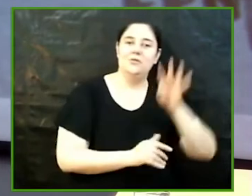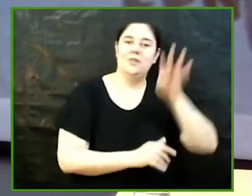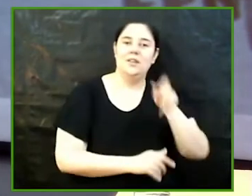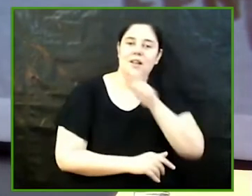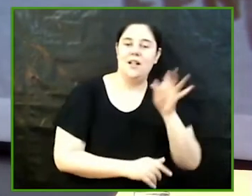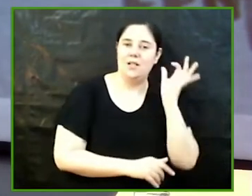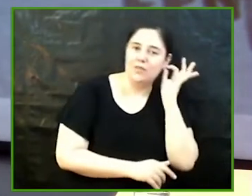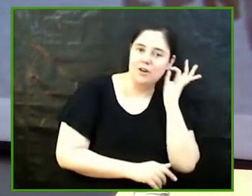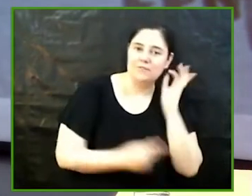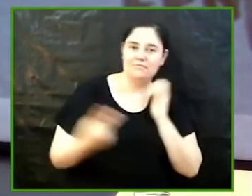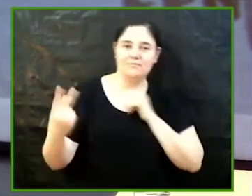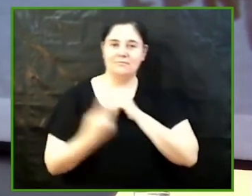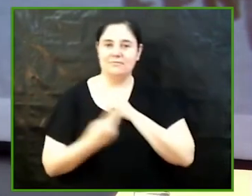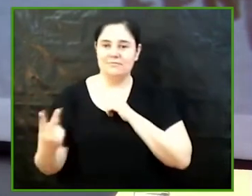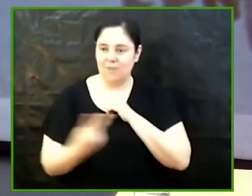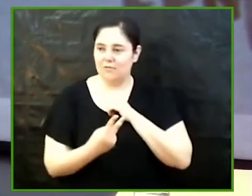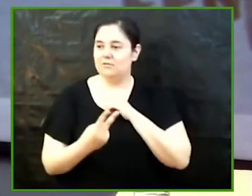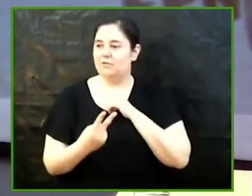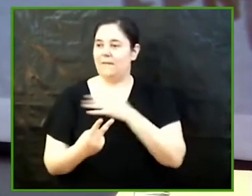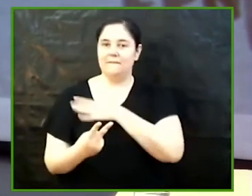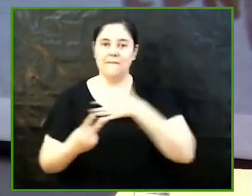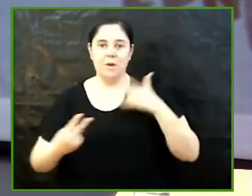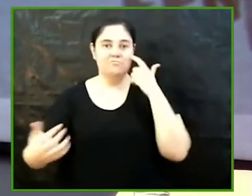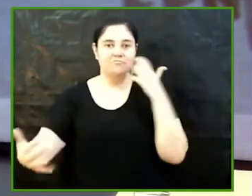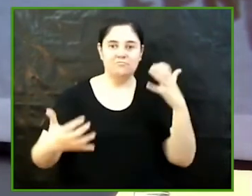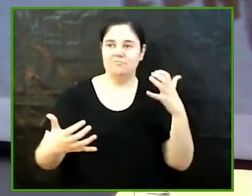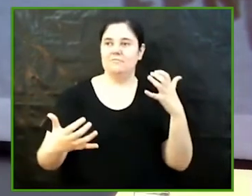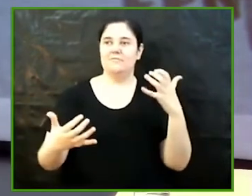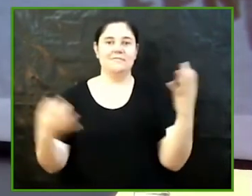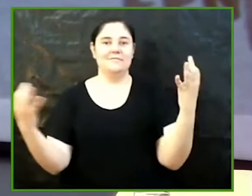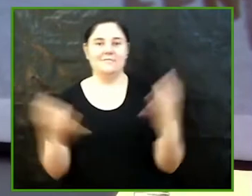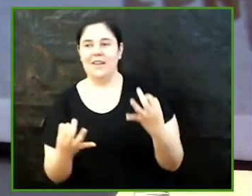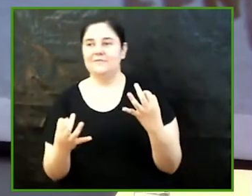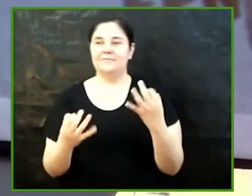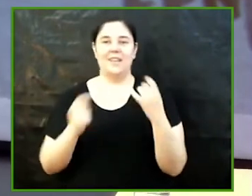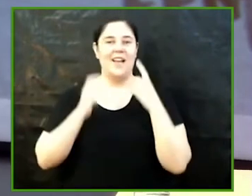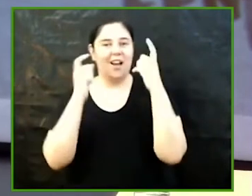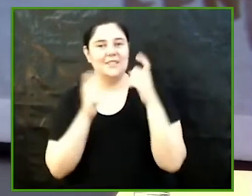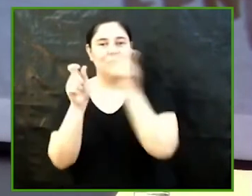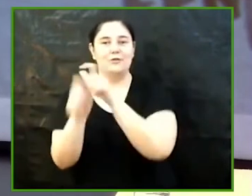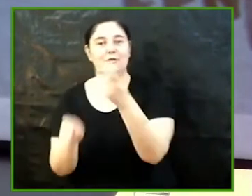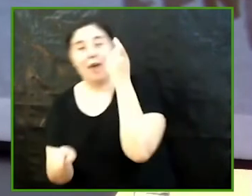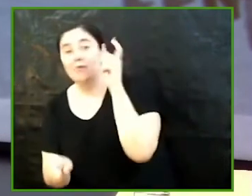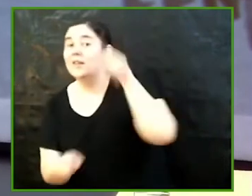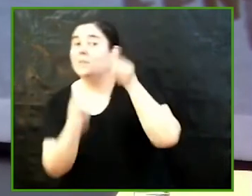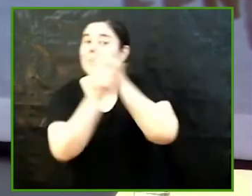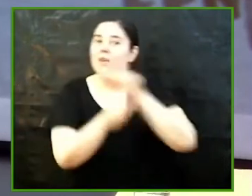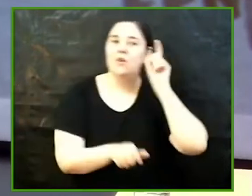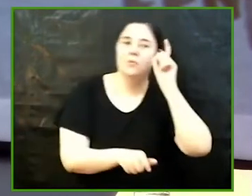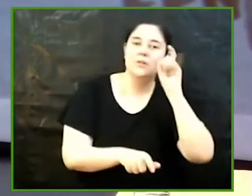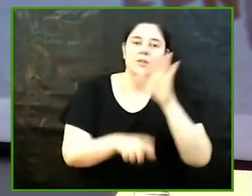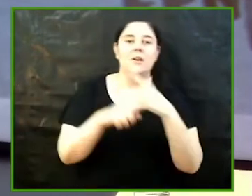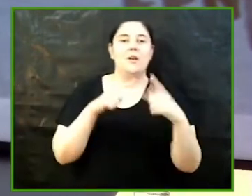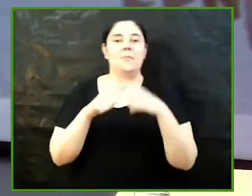de posar en valor els esforços que tant l'alumnat com el professorat fan incorporar a la mirada de gènere